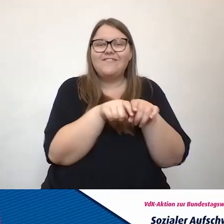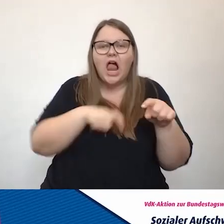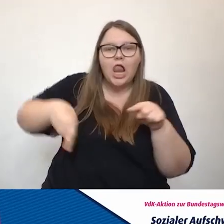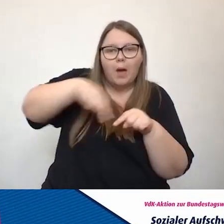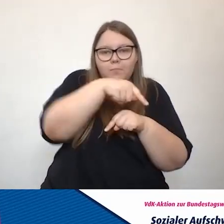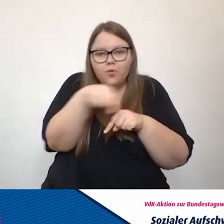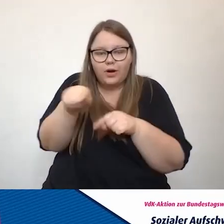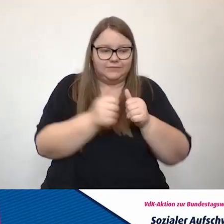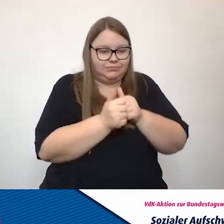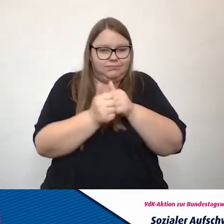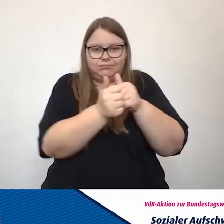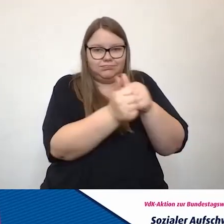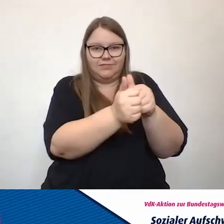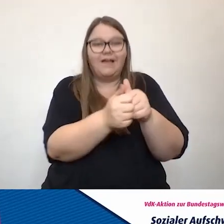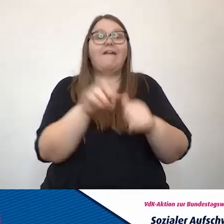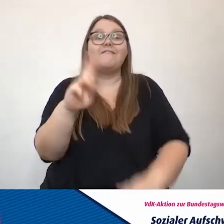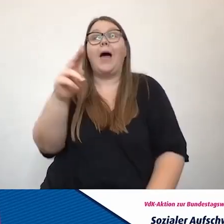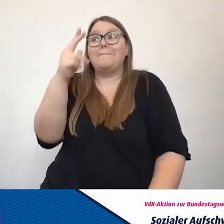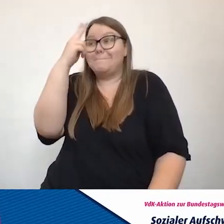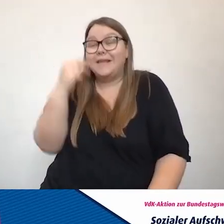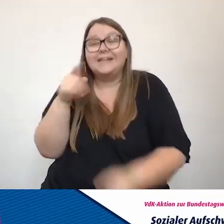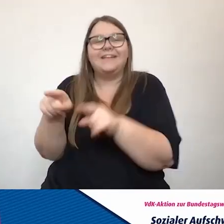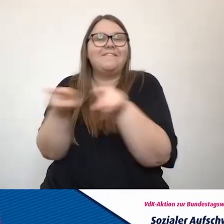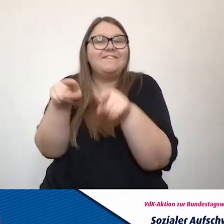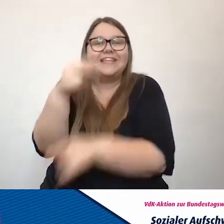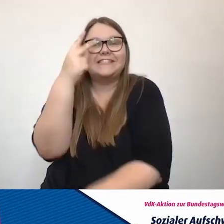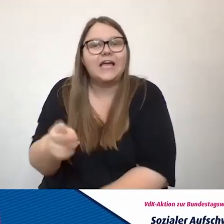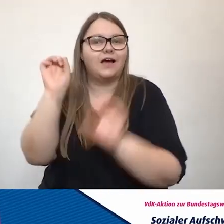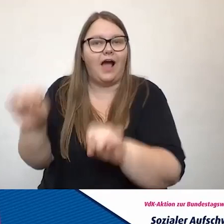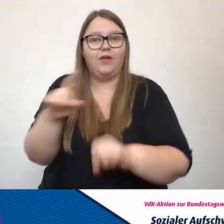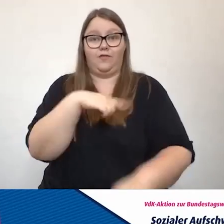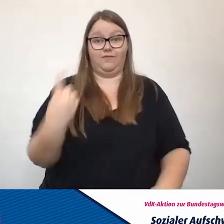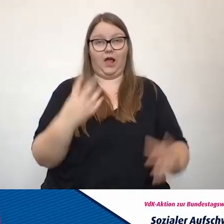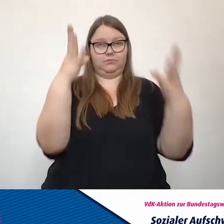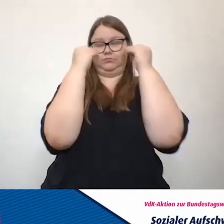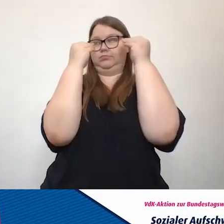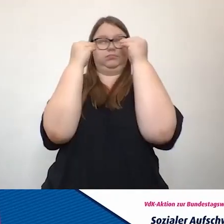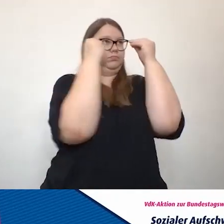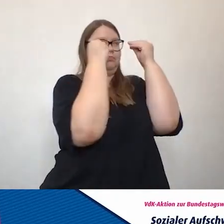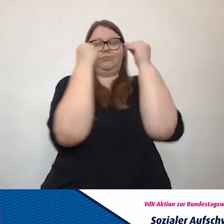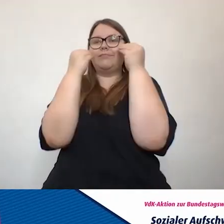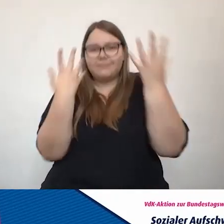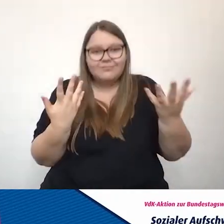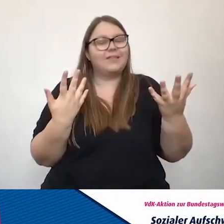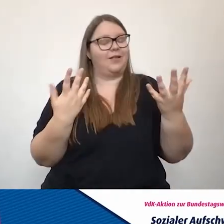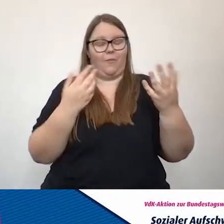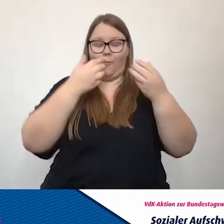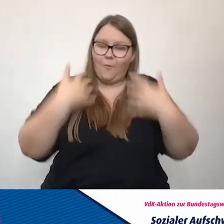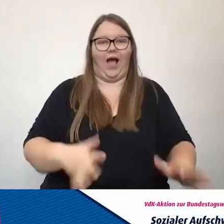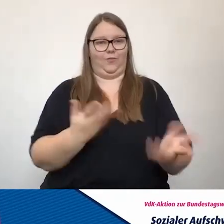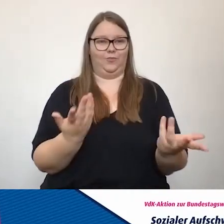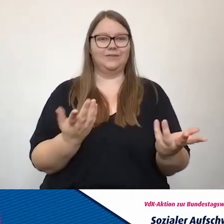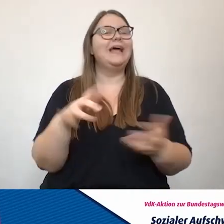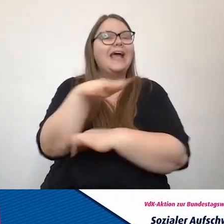Und der Blinde ist der Sehende und der Sehende ist der Blinde. Das ist schon, finde ich, total super beeindruckend. Also Inklusion heißt ja